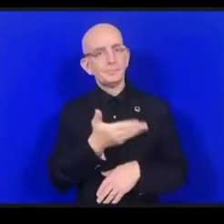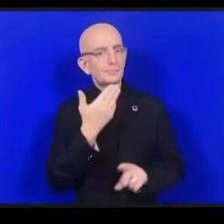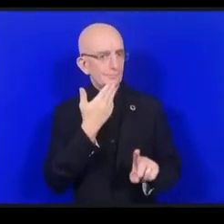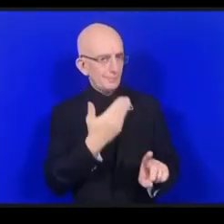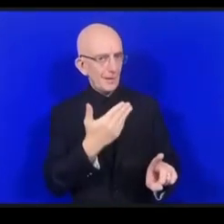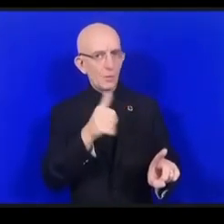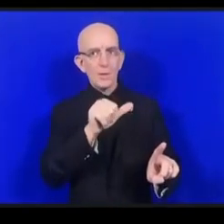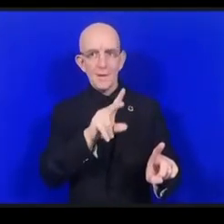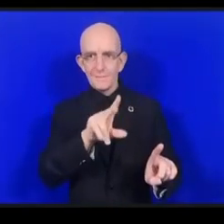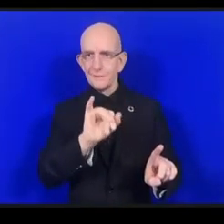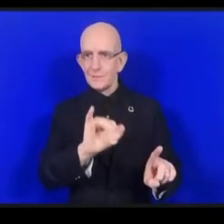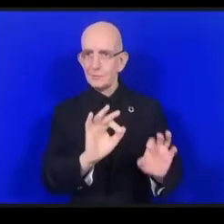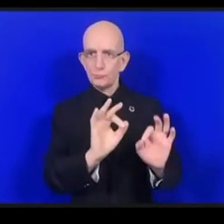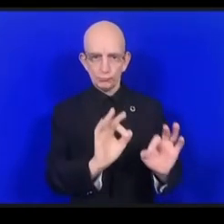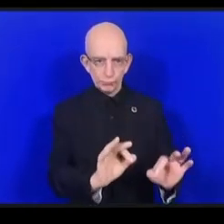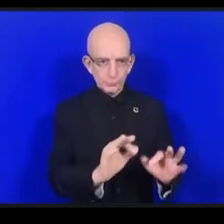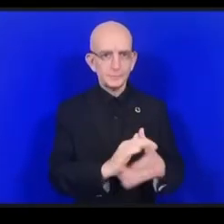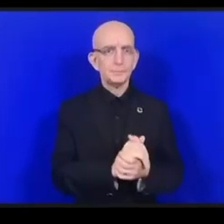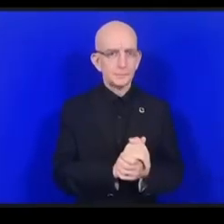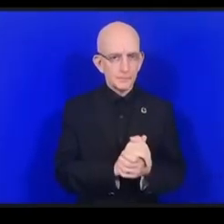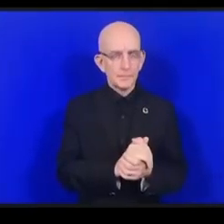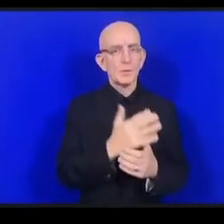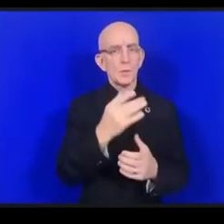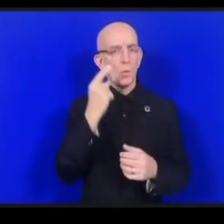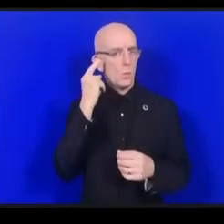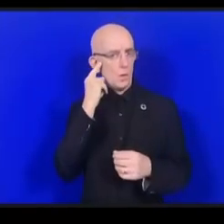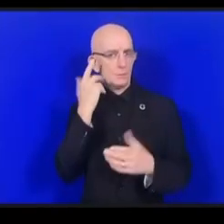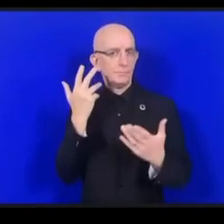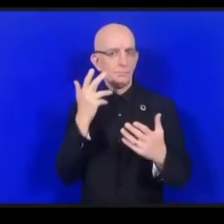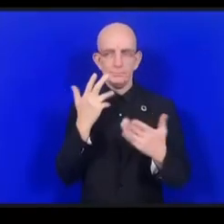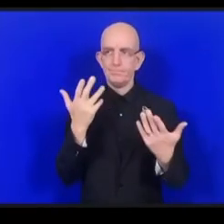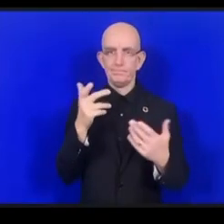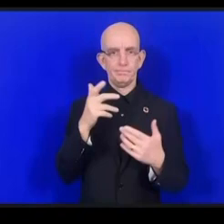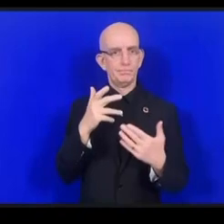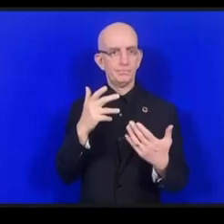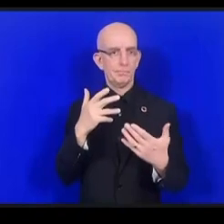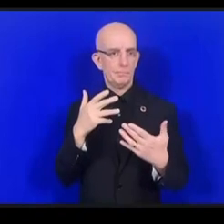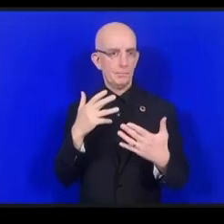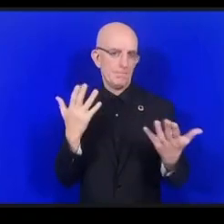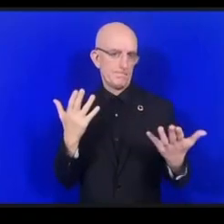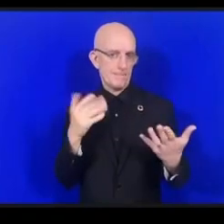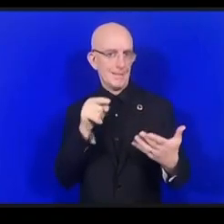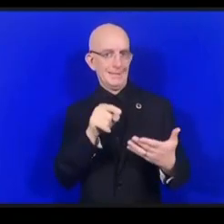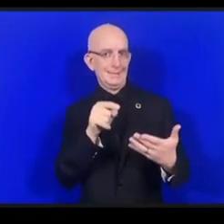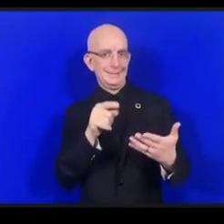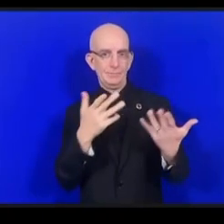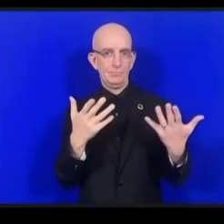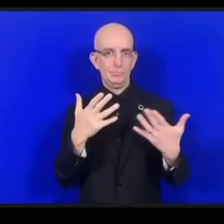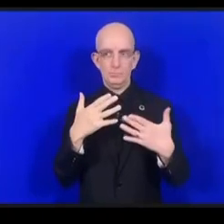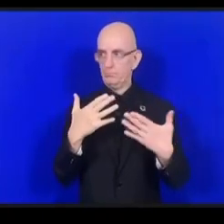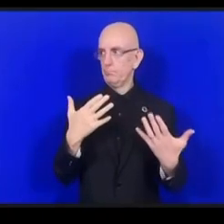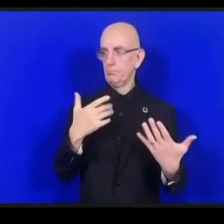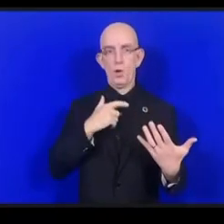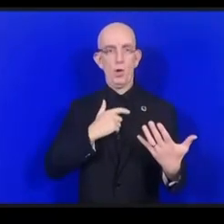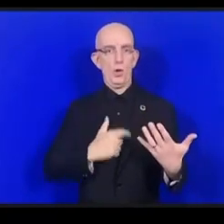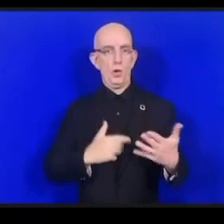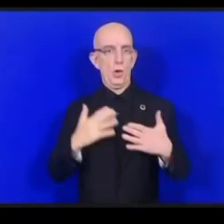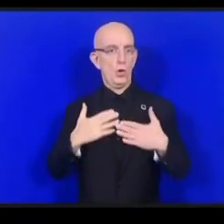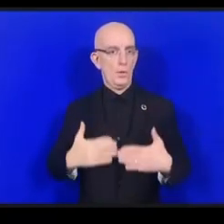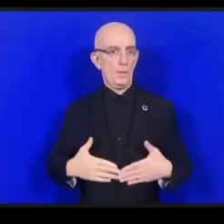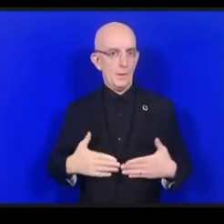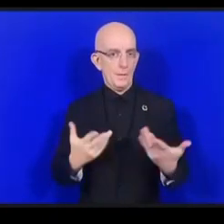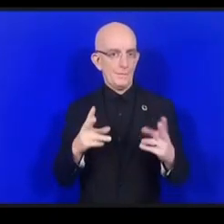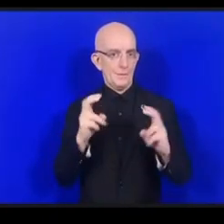الديناميكي شكرا من دواعي سروري إذن أن أعطي